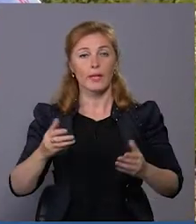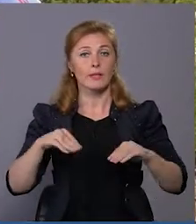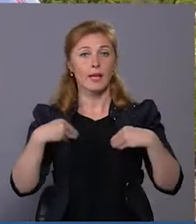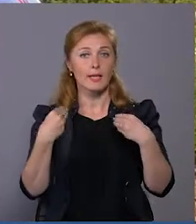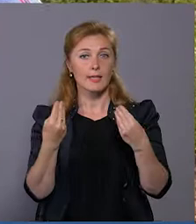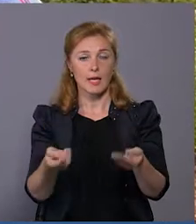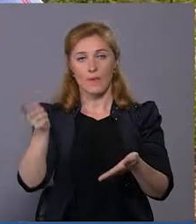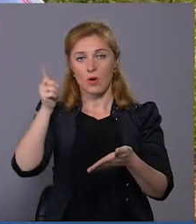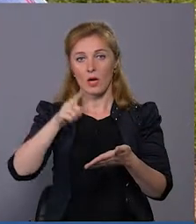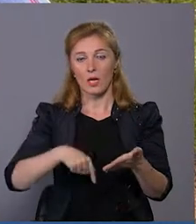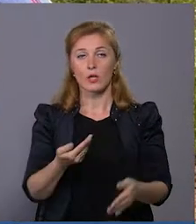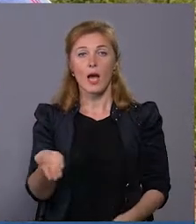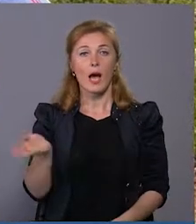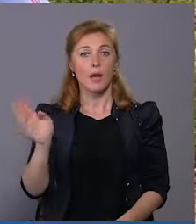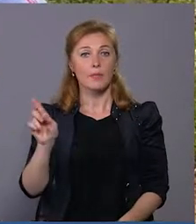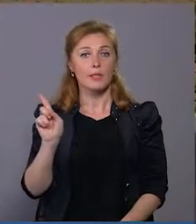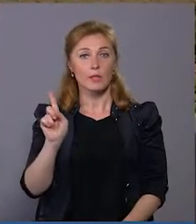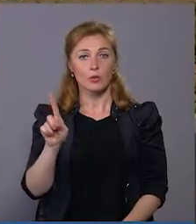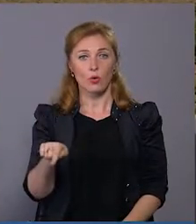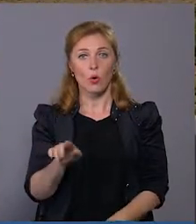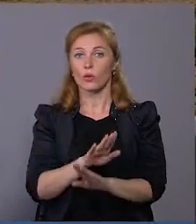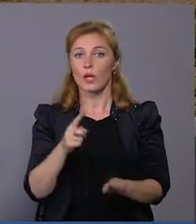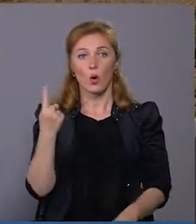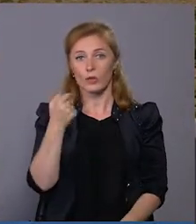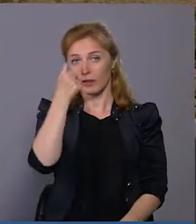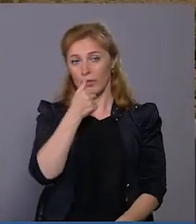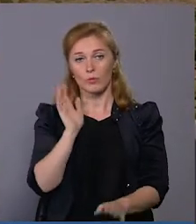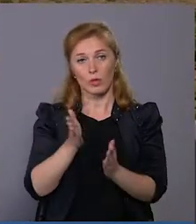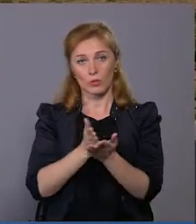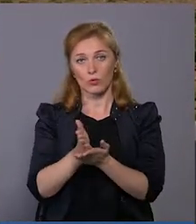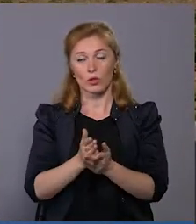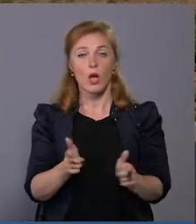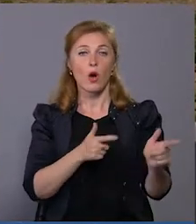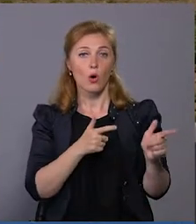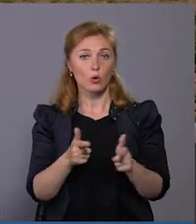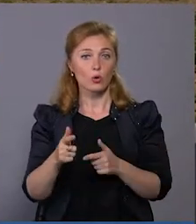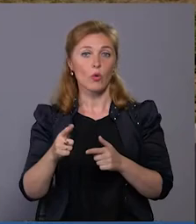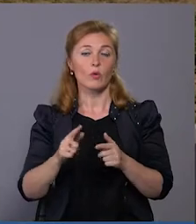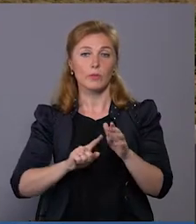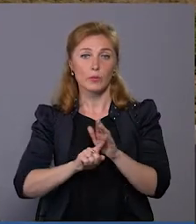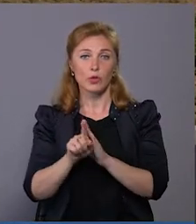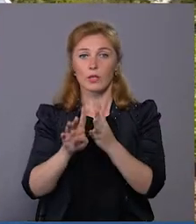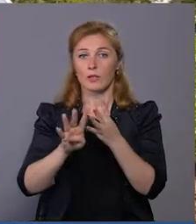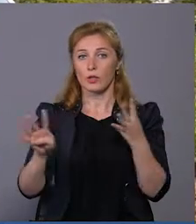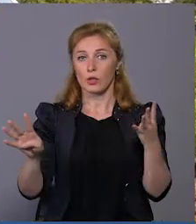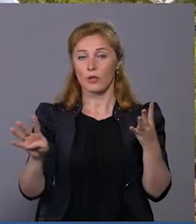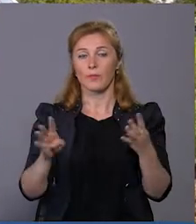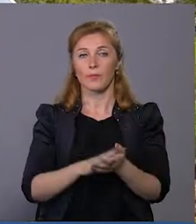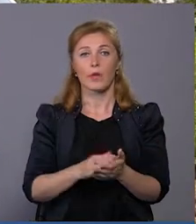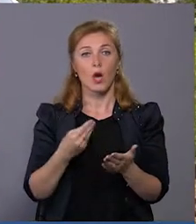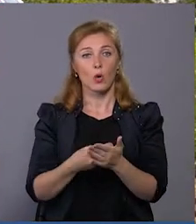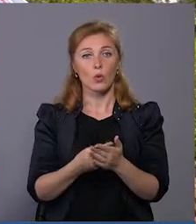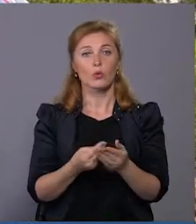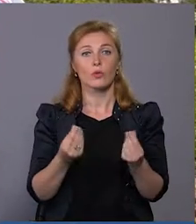Після того, я думаю, що він ще не один рік буде зберігати. І вже готовий приступати до другої черги ремонту. Вона коштуватиме бюджету